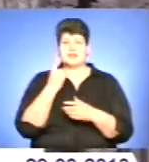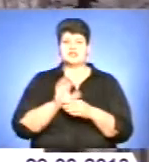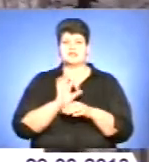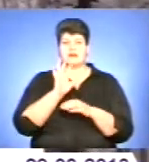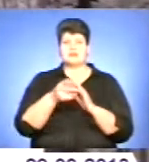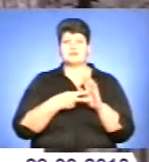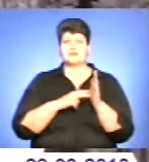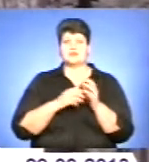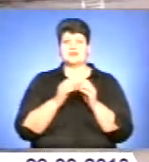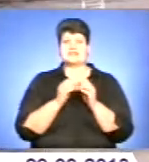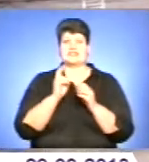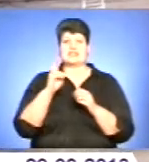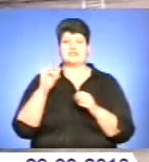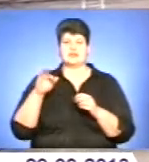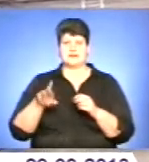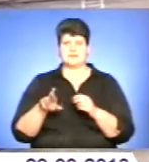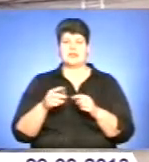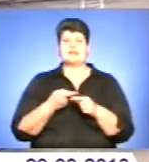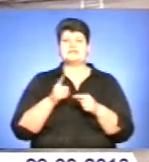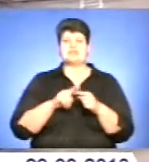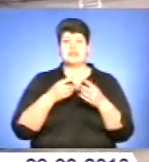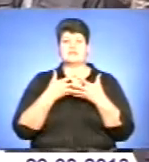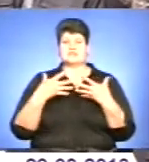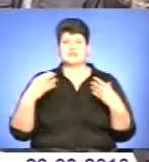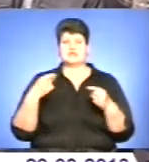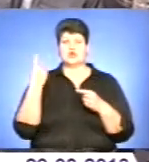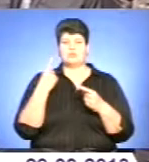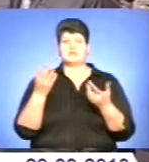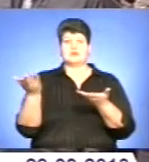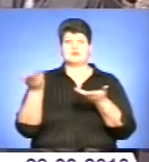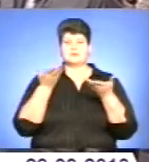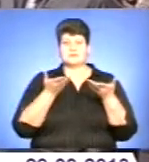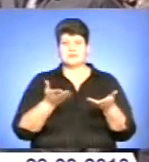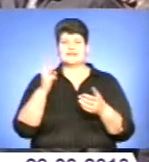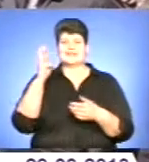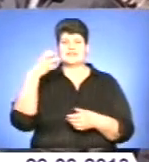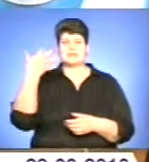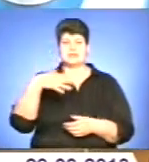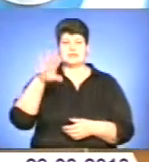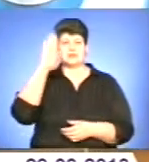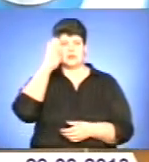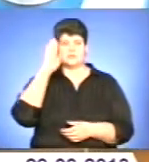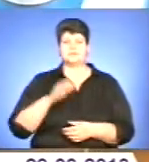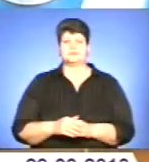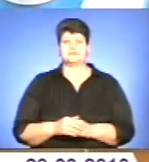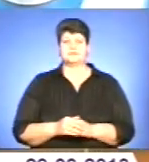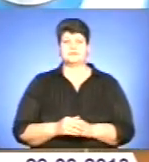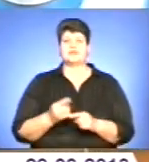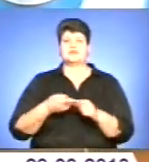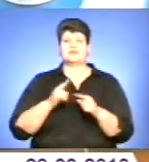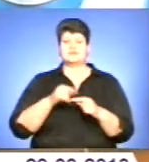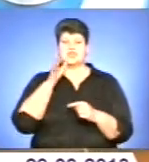заплановане на 10 квітня. Цієї весни із області покличуть на службу 350 юнаків. В даний час ми